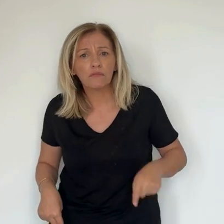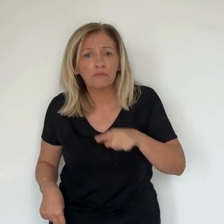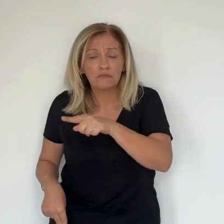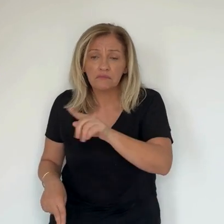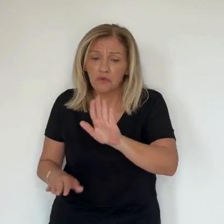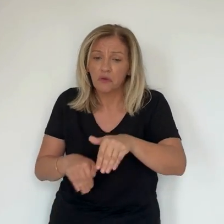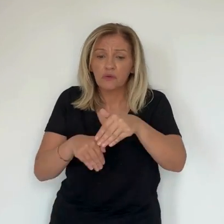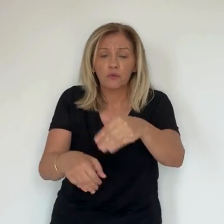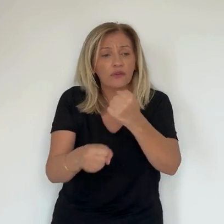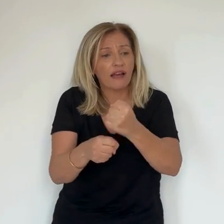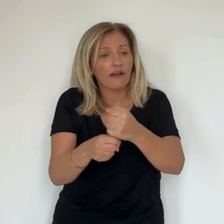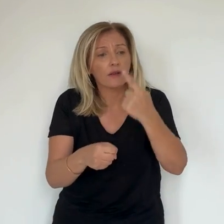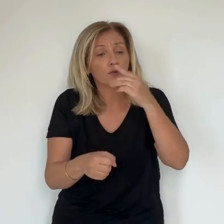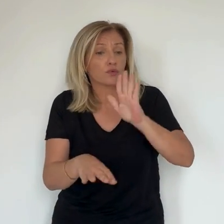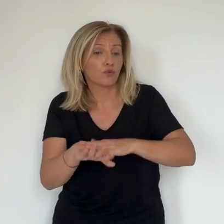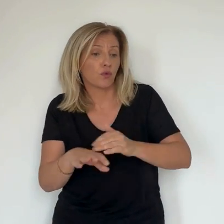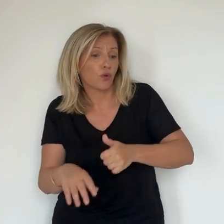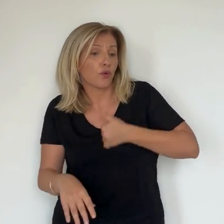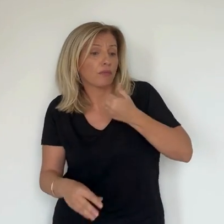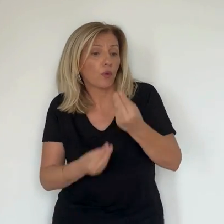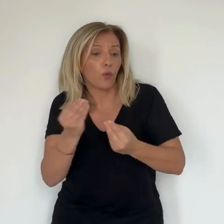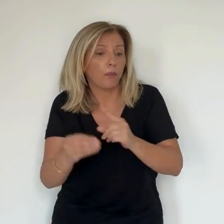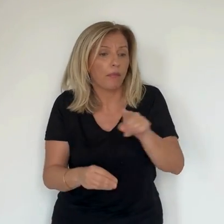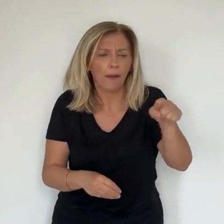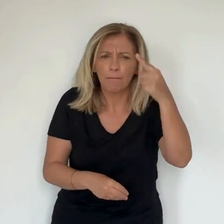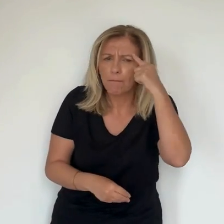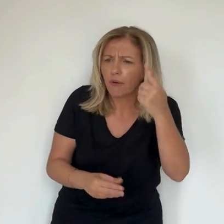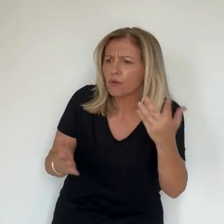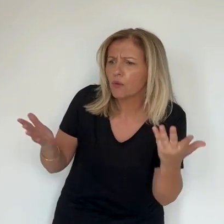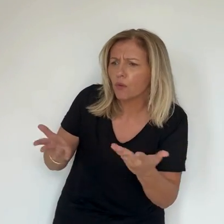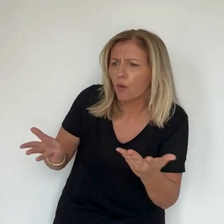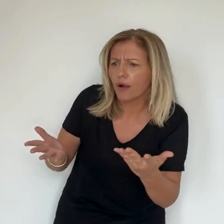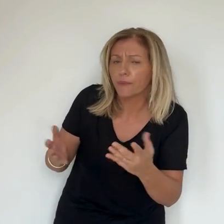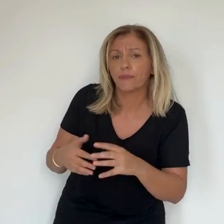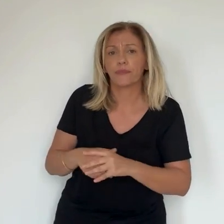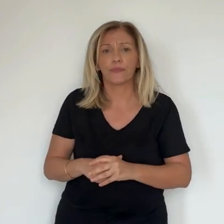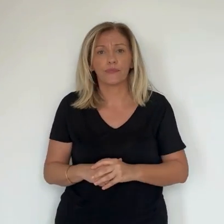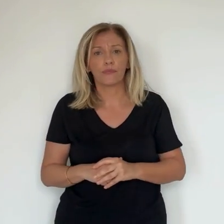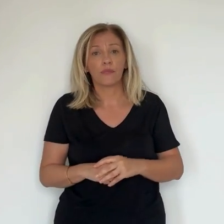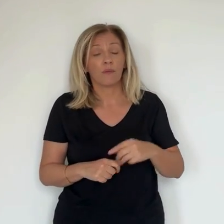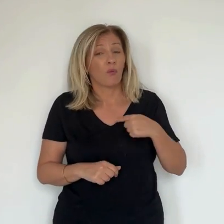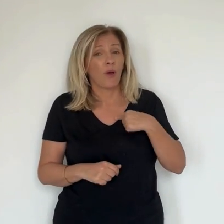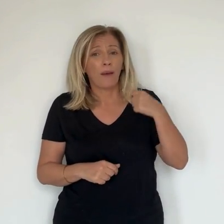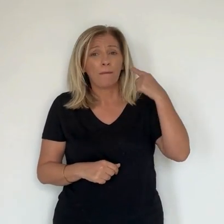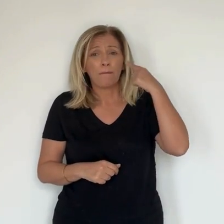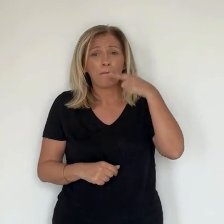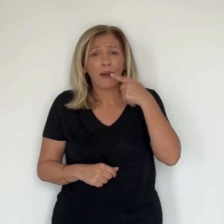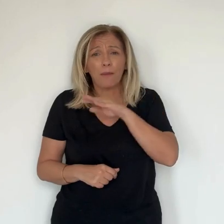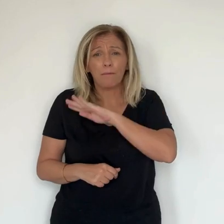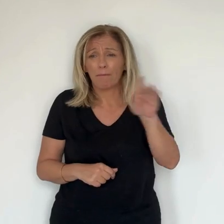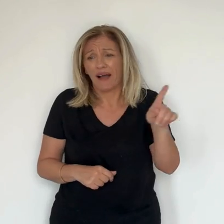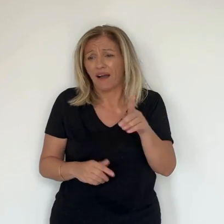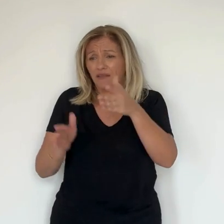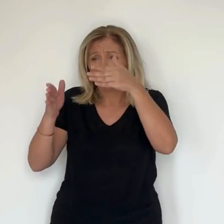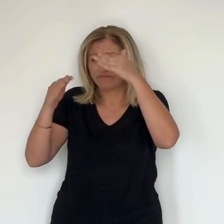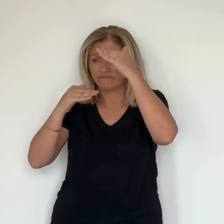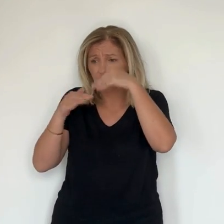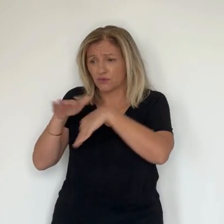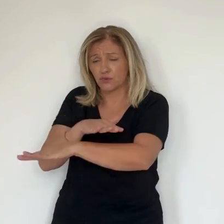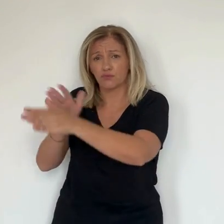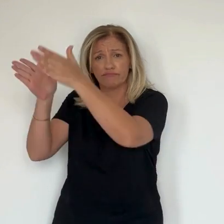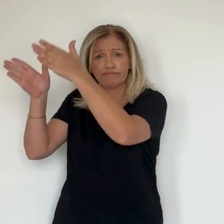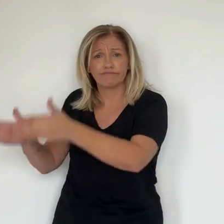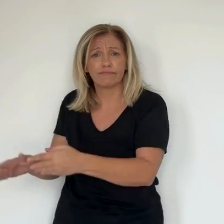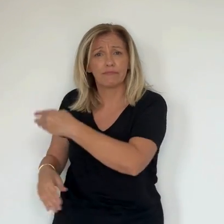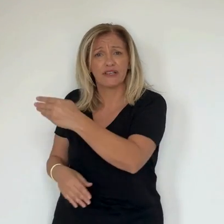processus d'autonomie ou pas ? Alors je ne pose pas les choses en termes de confiance vis-à-vis de M. Barnier en tant qu'homme politique. Je pose